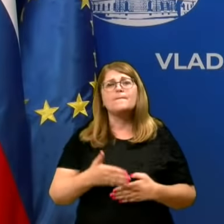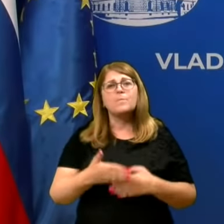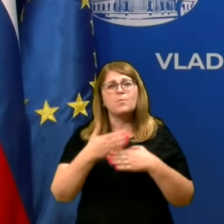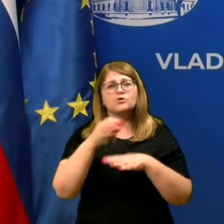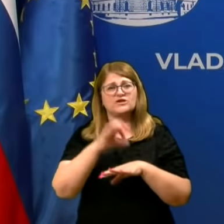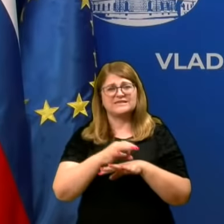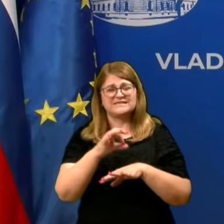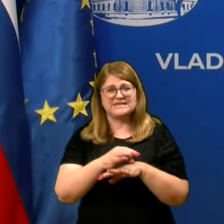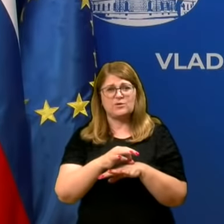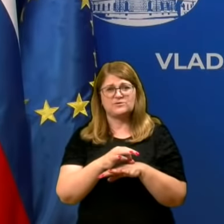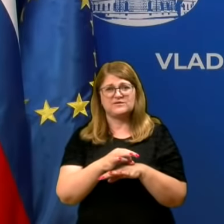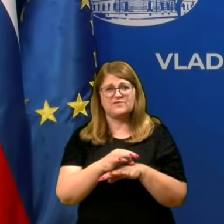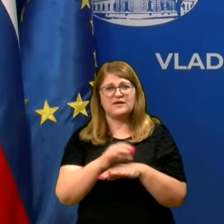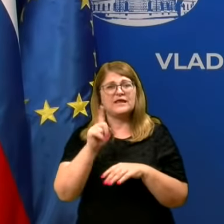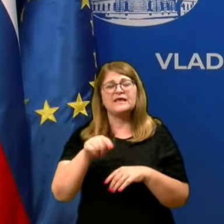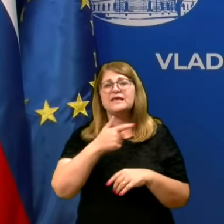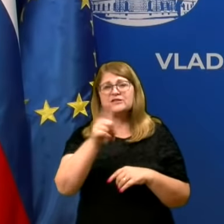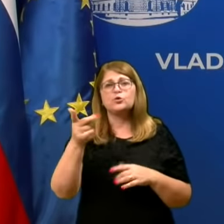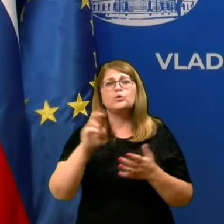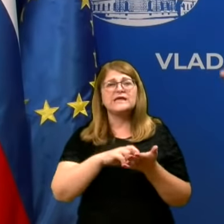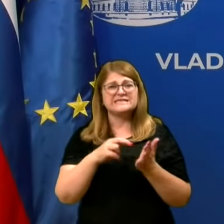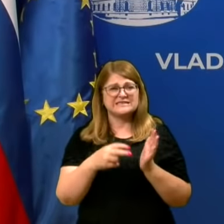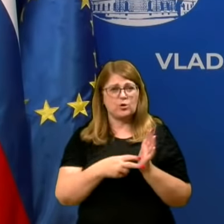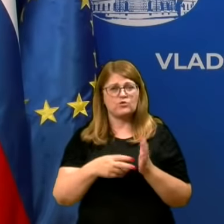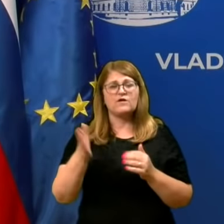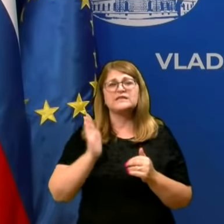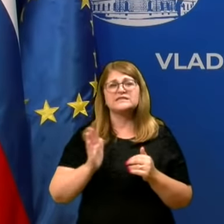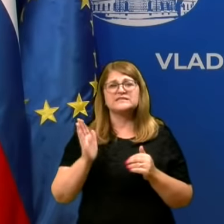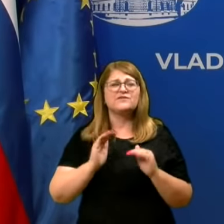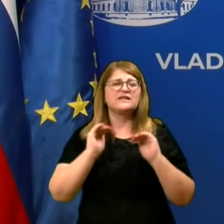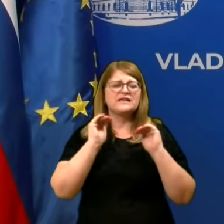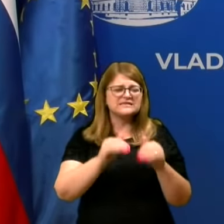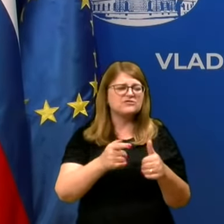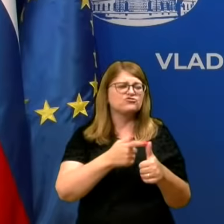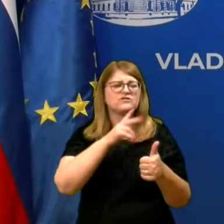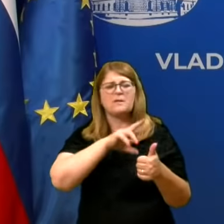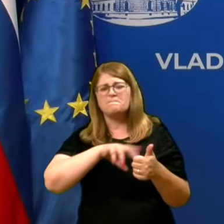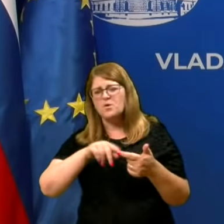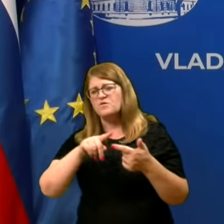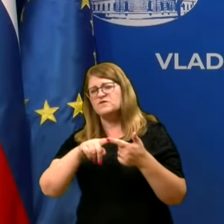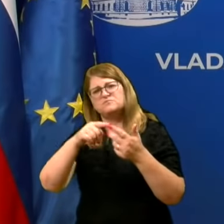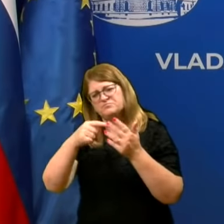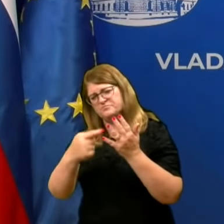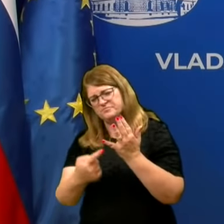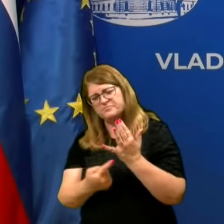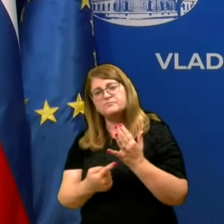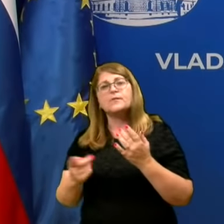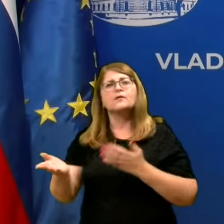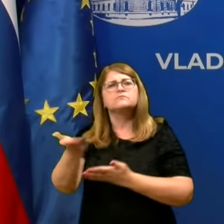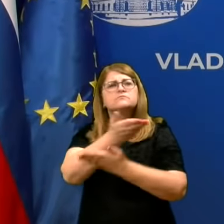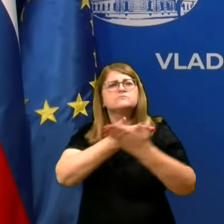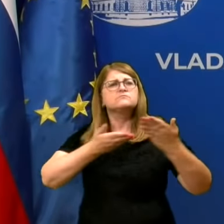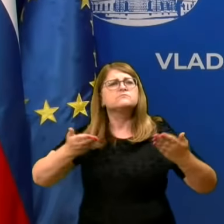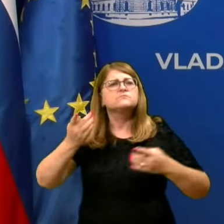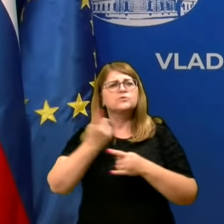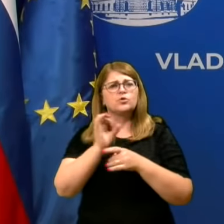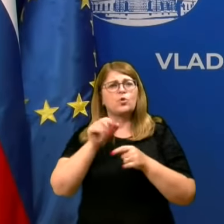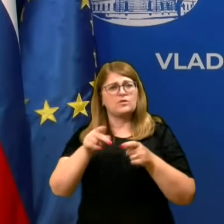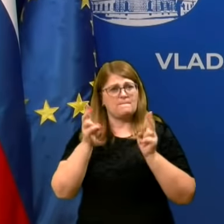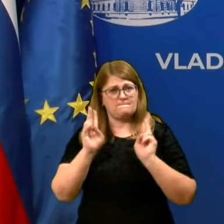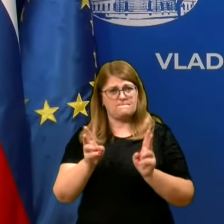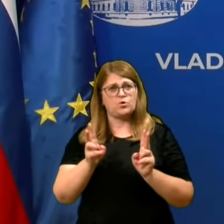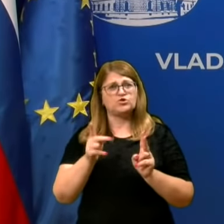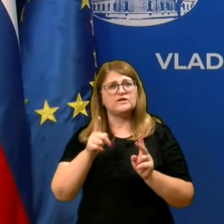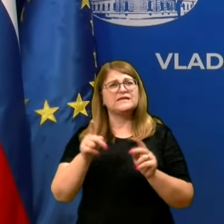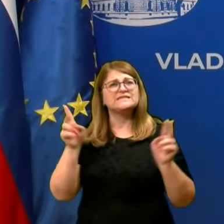zdravstvenih in drugih strokovnjakov civilne zaščite, policije, inšpektoratov, razpravljala tudi o tej možnosti,